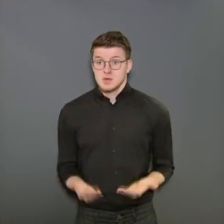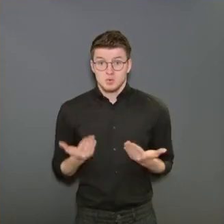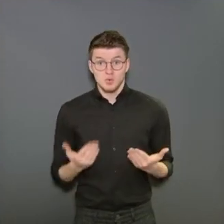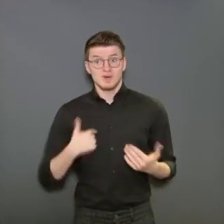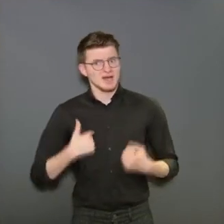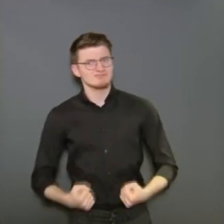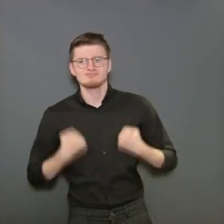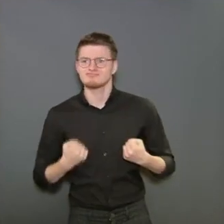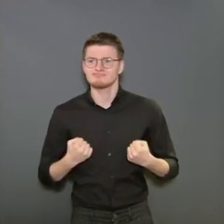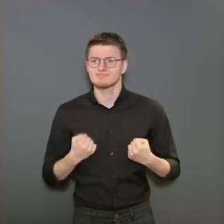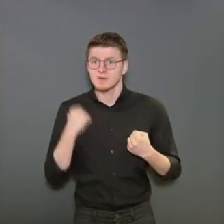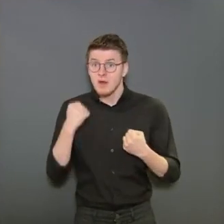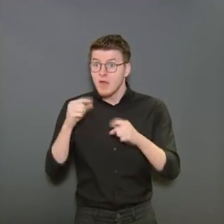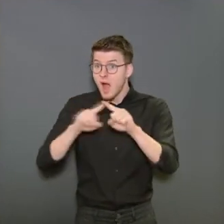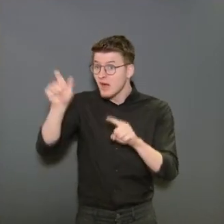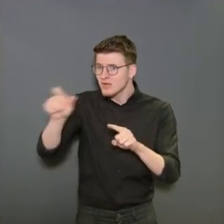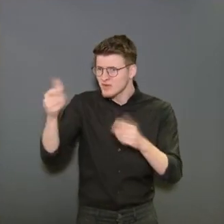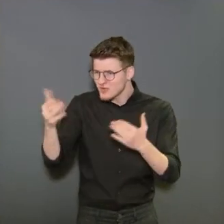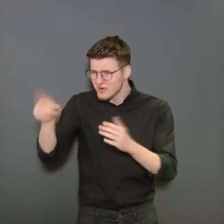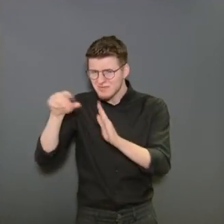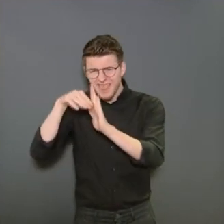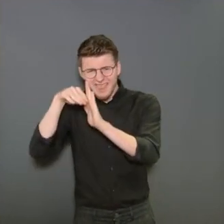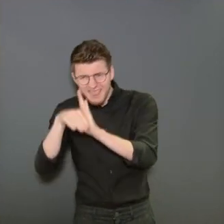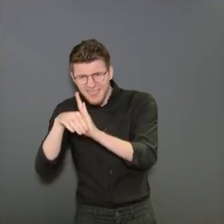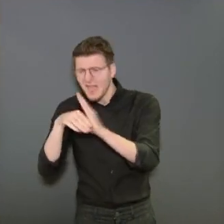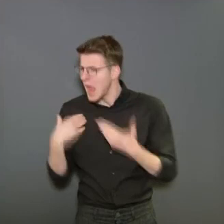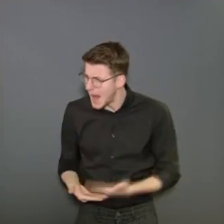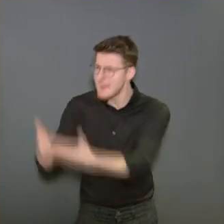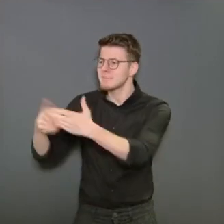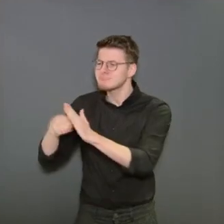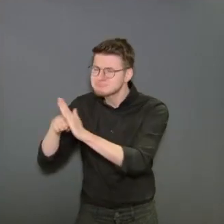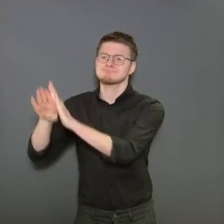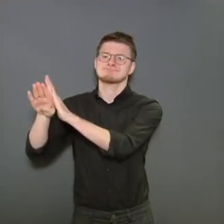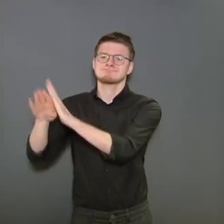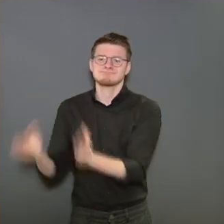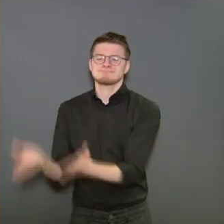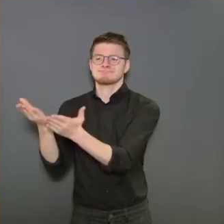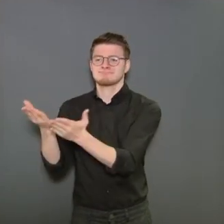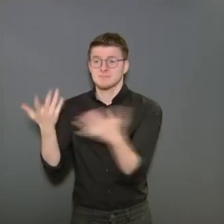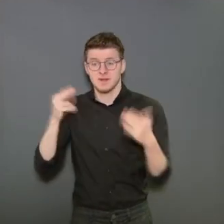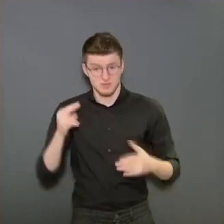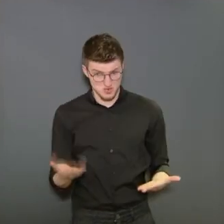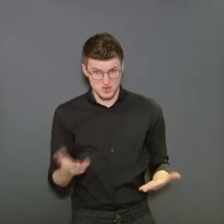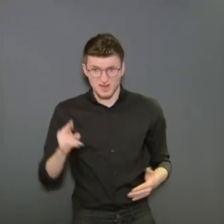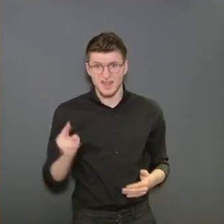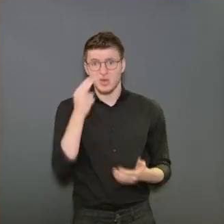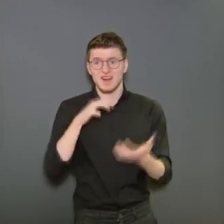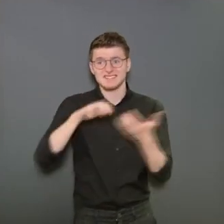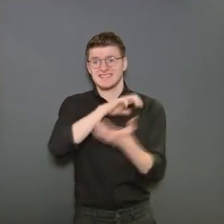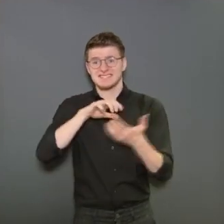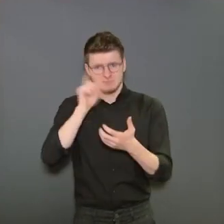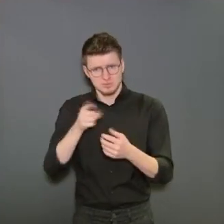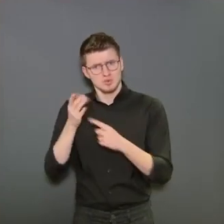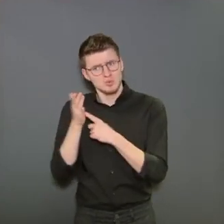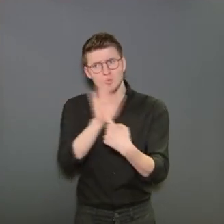Et tout ce que vous pouvez faire aujourd'hui pour soutenir les personnes vulnérables, eh bien je crois qu'il est tout à